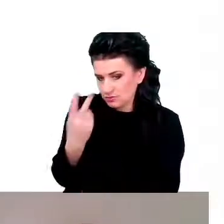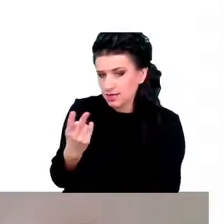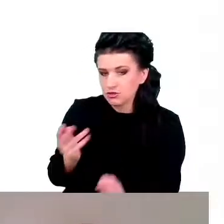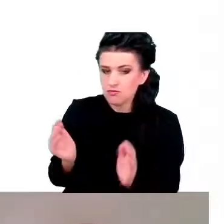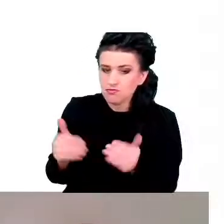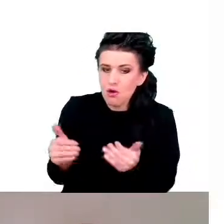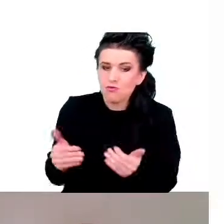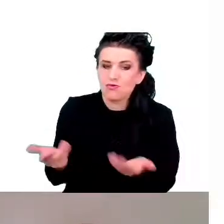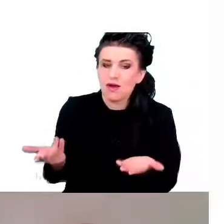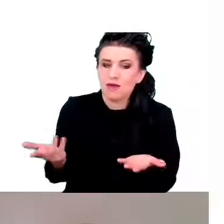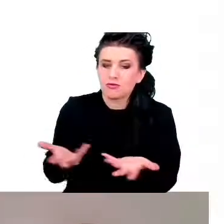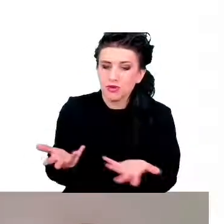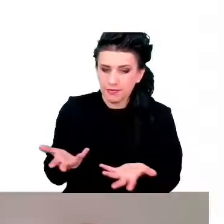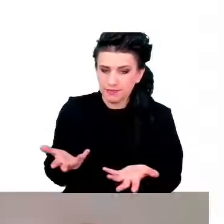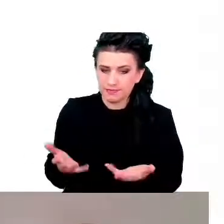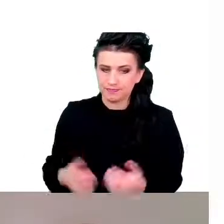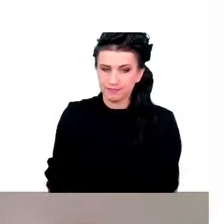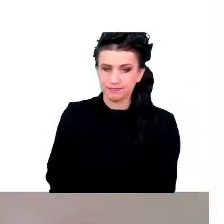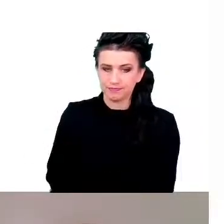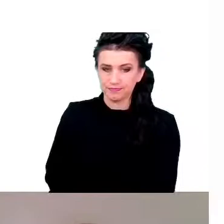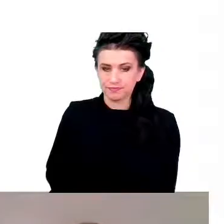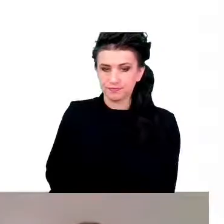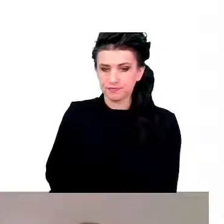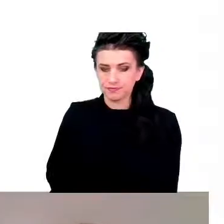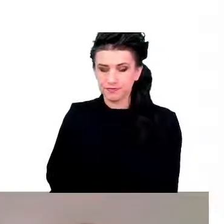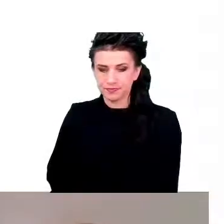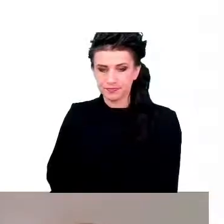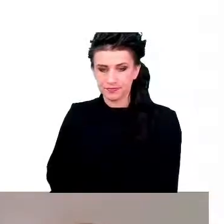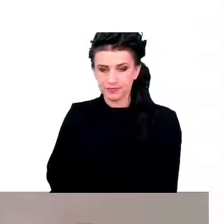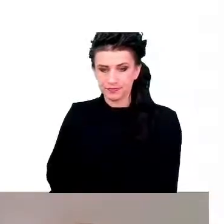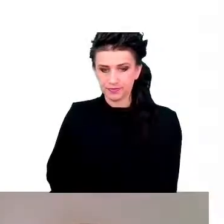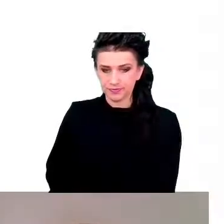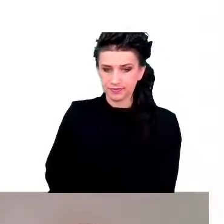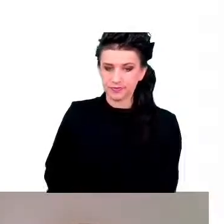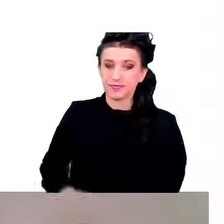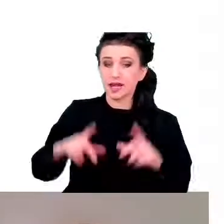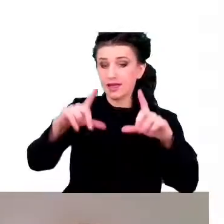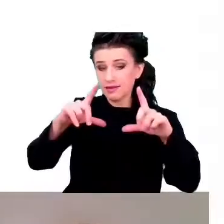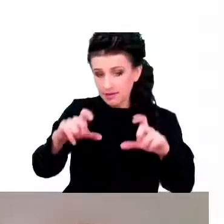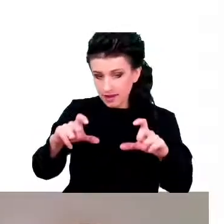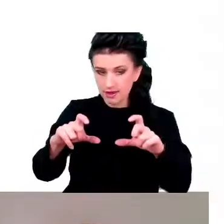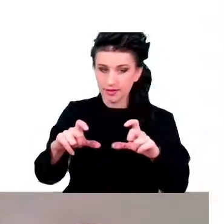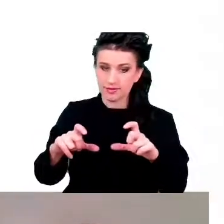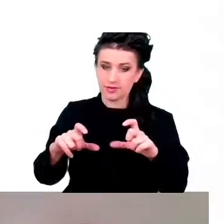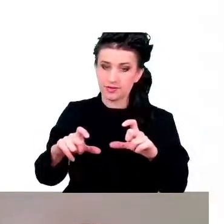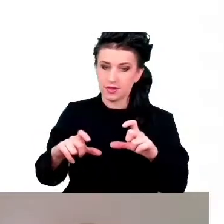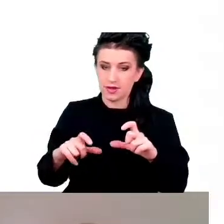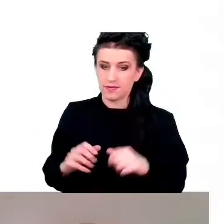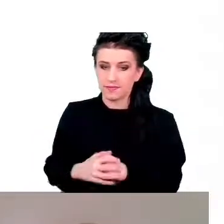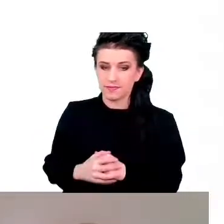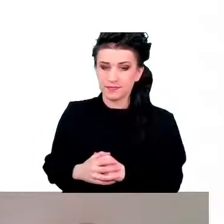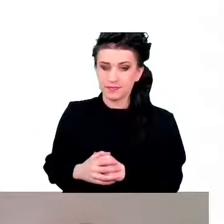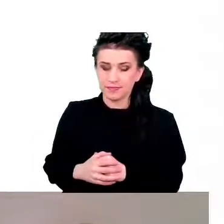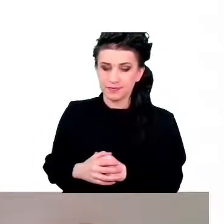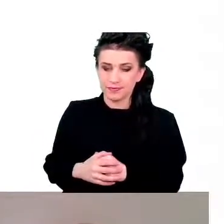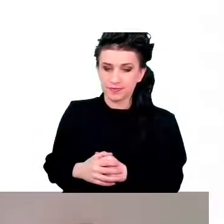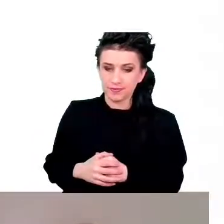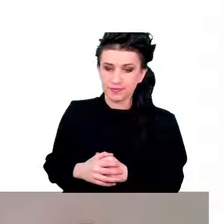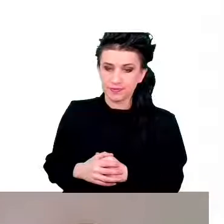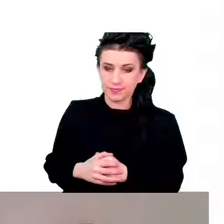tak na zdjęciu z prawdziwej hodowli,